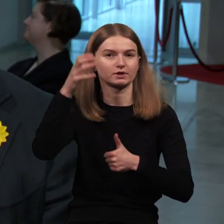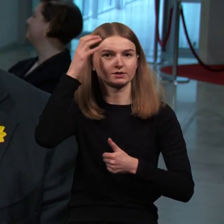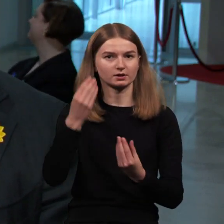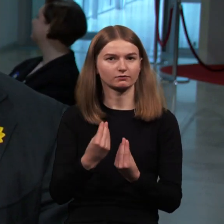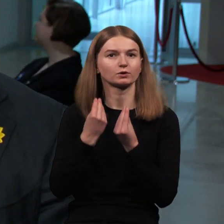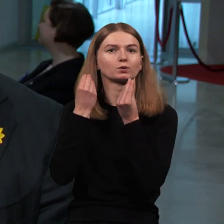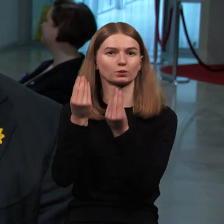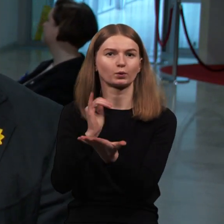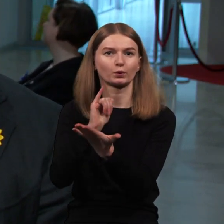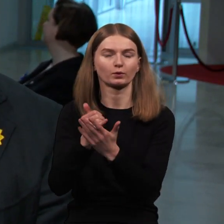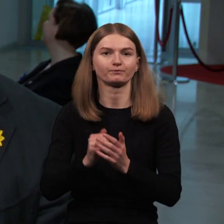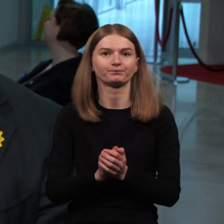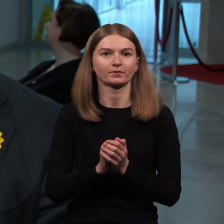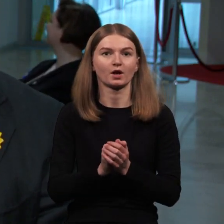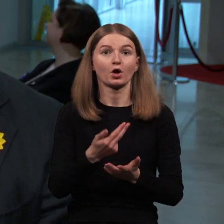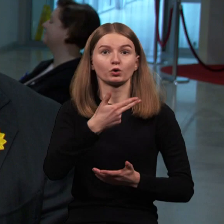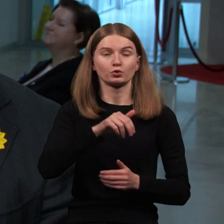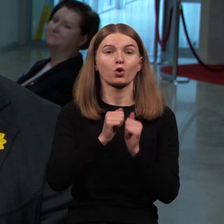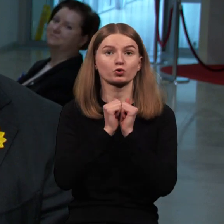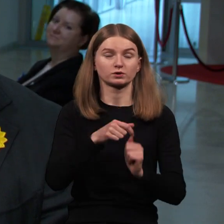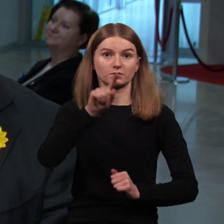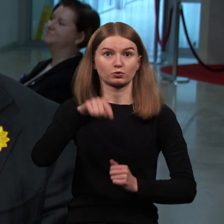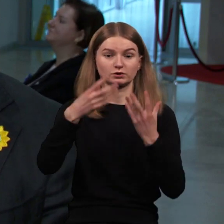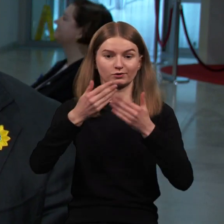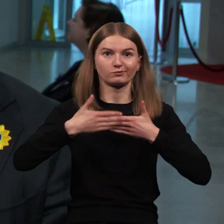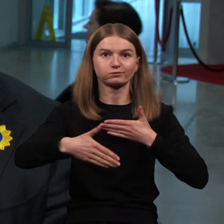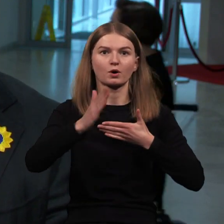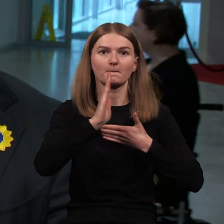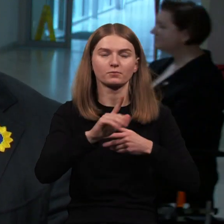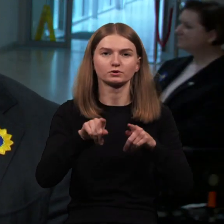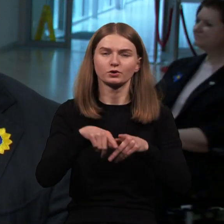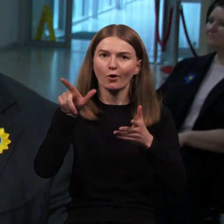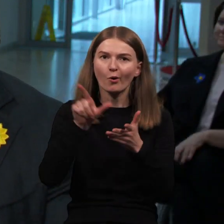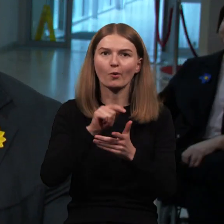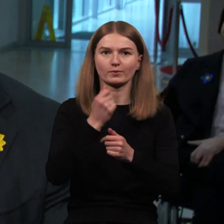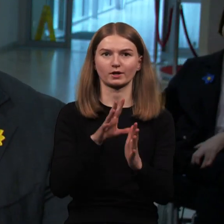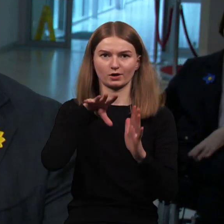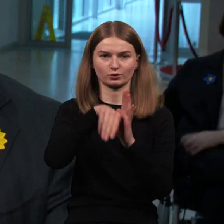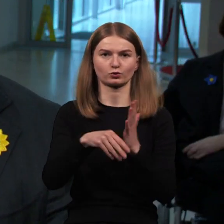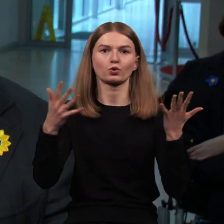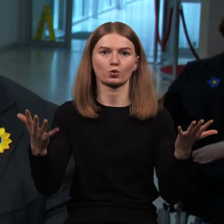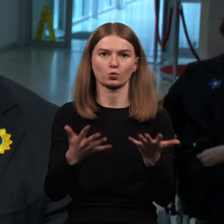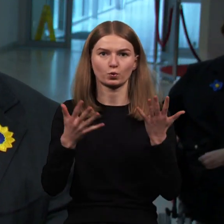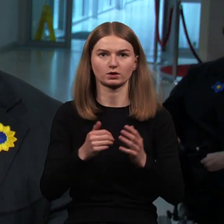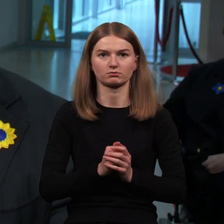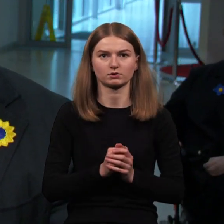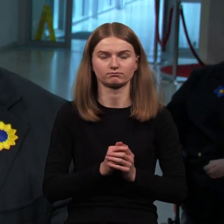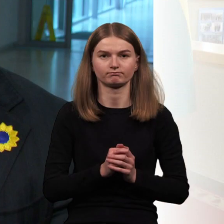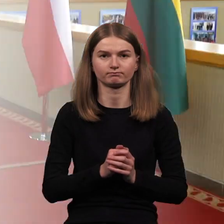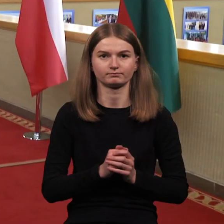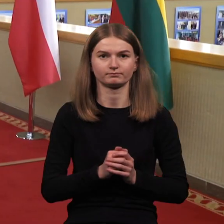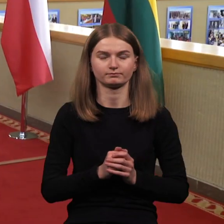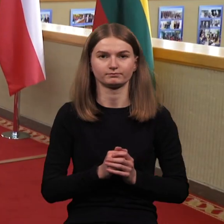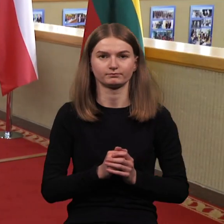įtraukusis ūkdymas taps privalomas, ieškoti tarpinių variantų, kurio padėtų akomoduoti tuos iššūkis, su kuria galima jūsų turtų švietimo